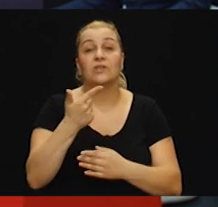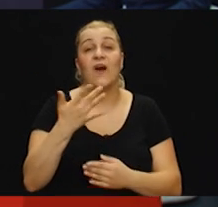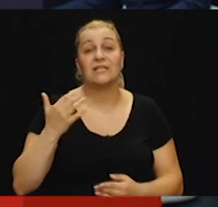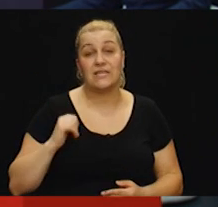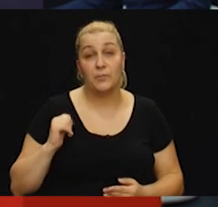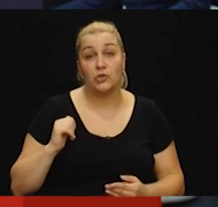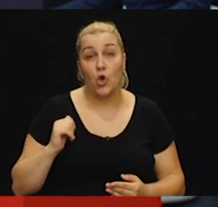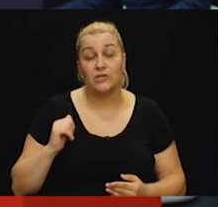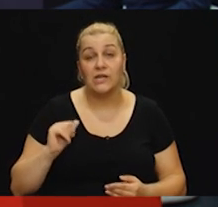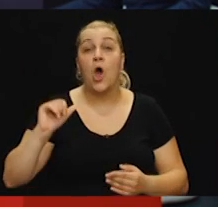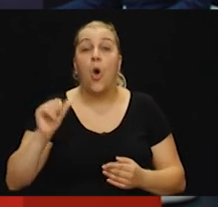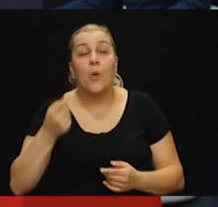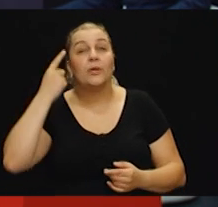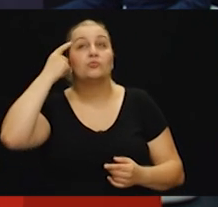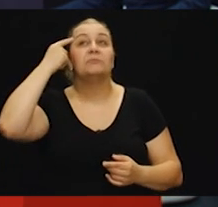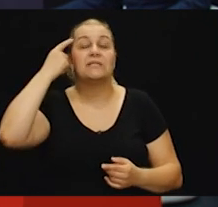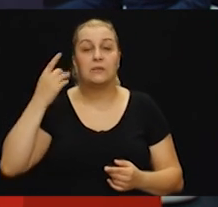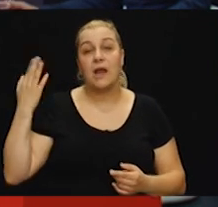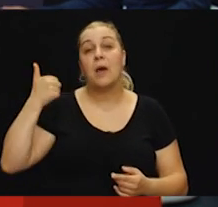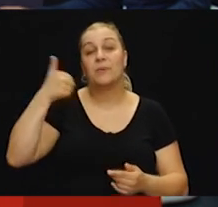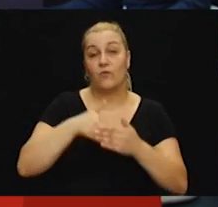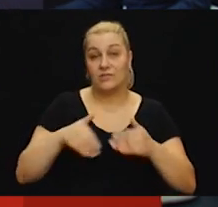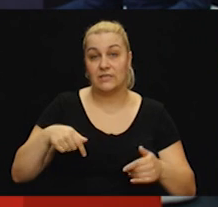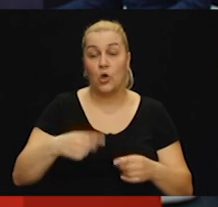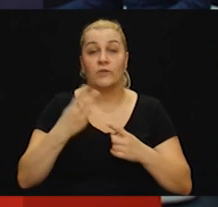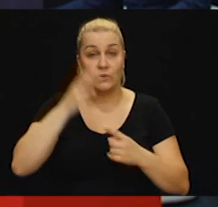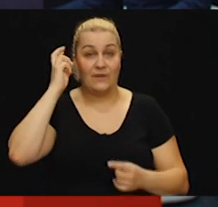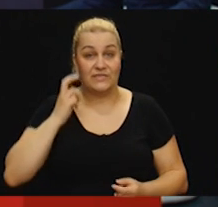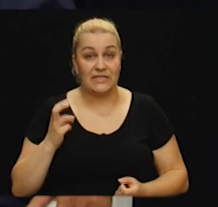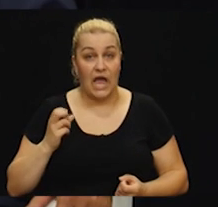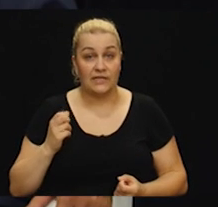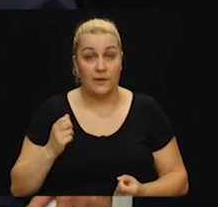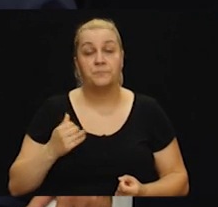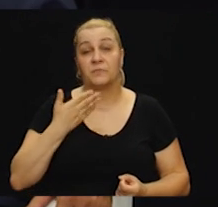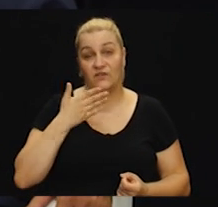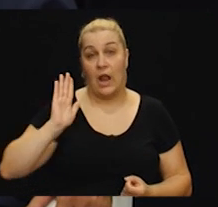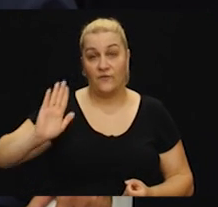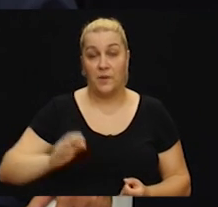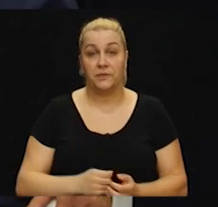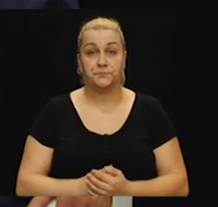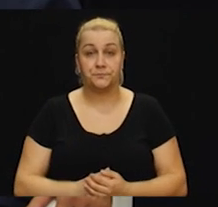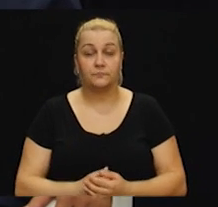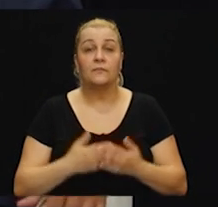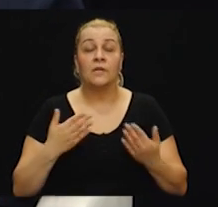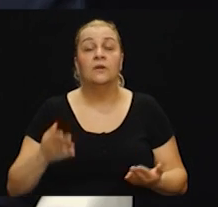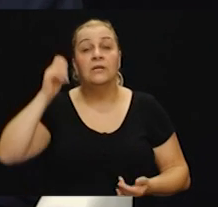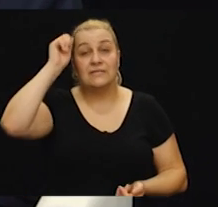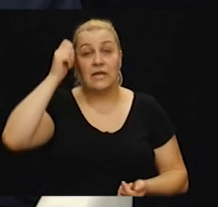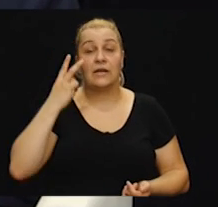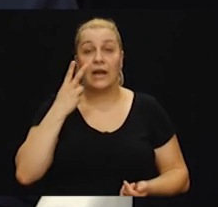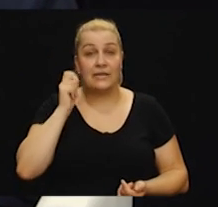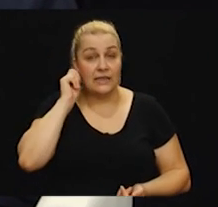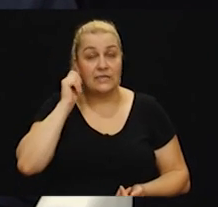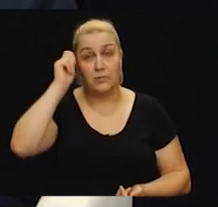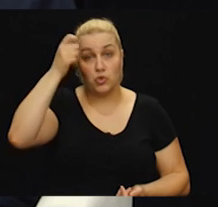25 godina opet barem u mislima na prvoj crti ovdje u televiziji Jadran. Hvala vam. Evo, cijene AGTC,